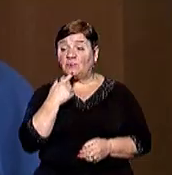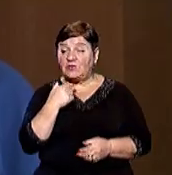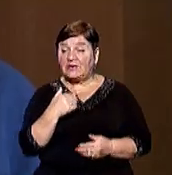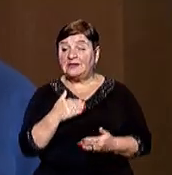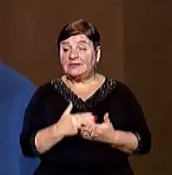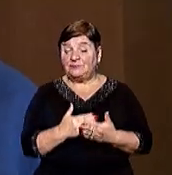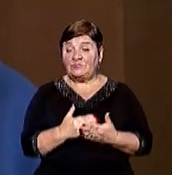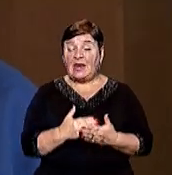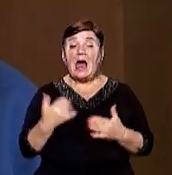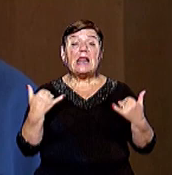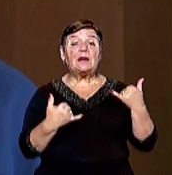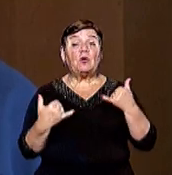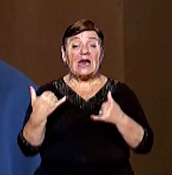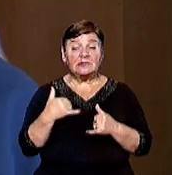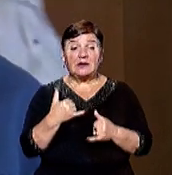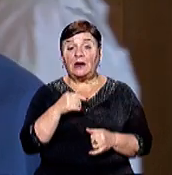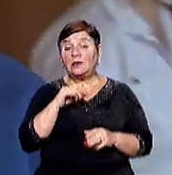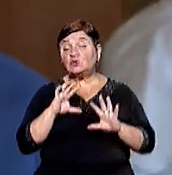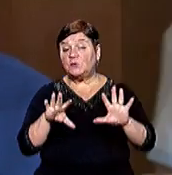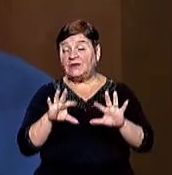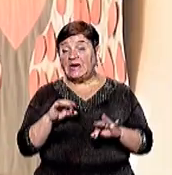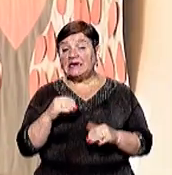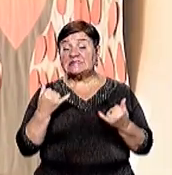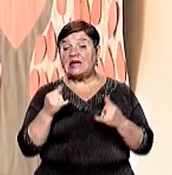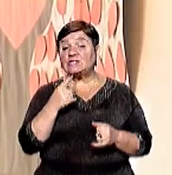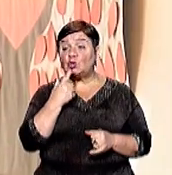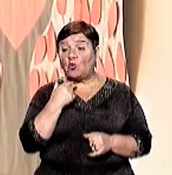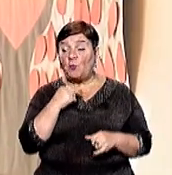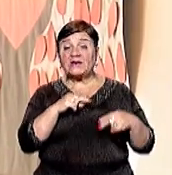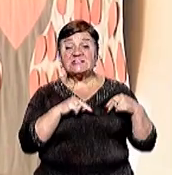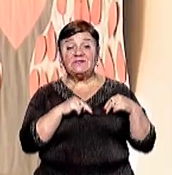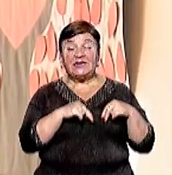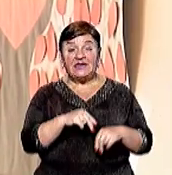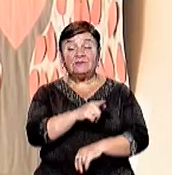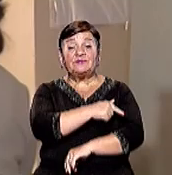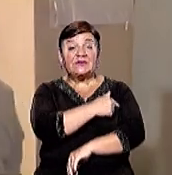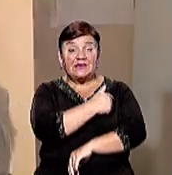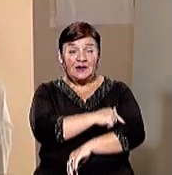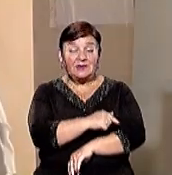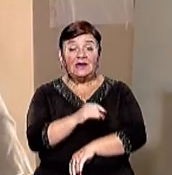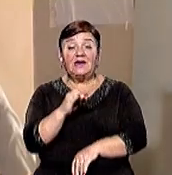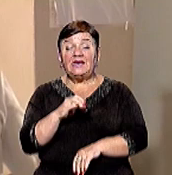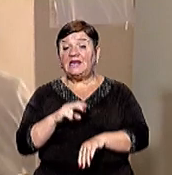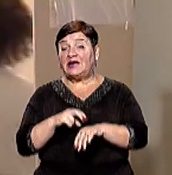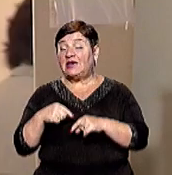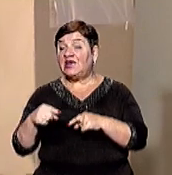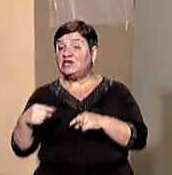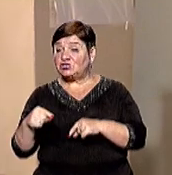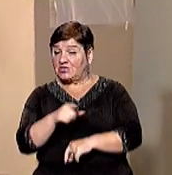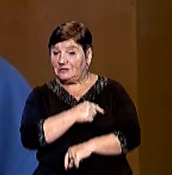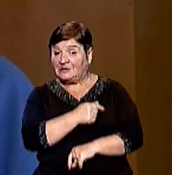вона горить Лаборантка Діана Фортуна розповідає, зараз кров здають здебільшого працівники станції переливання та лікарі інших